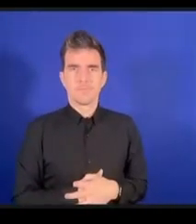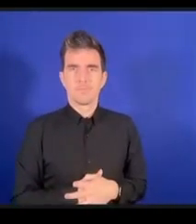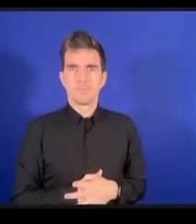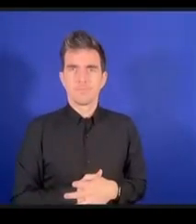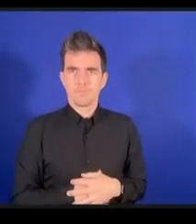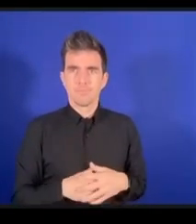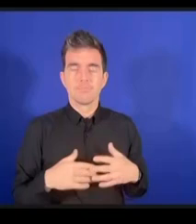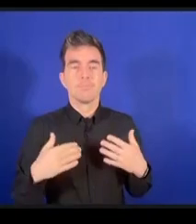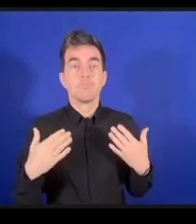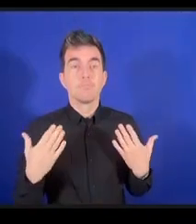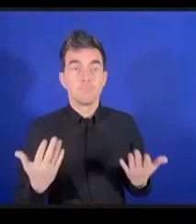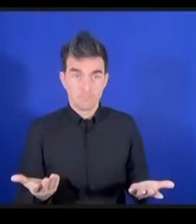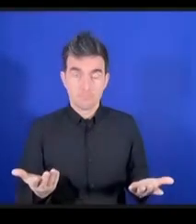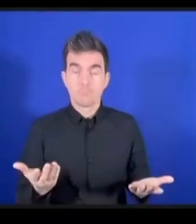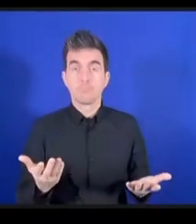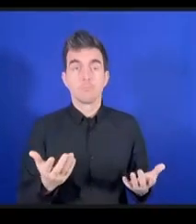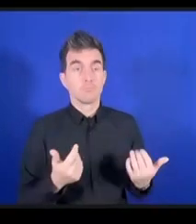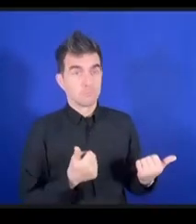désolé on n'a plus le temps